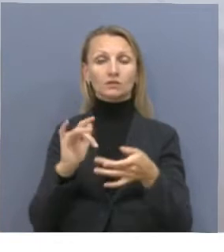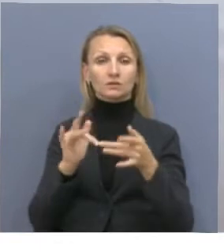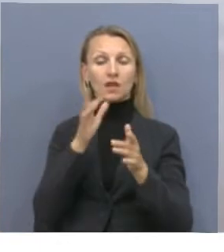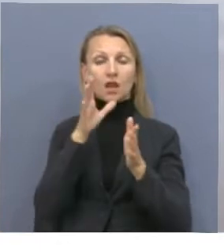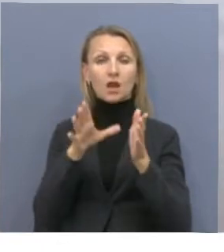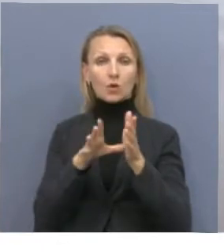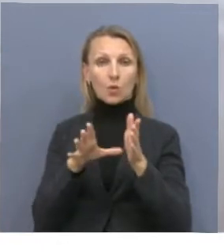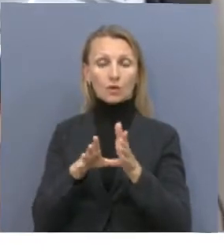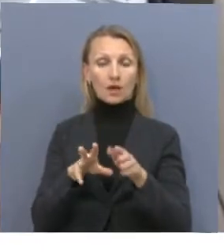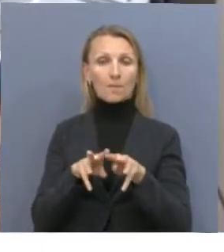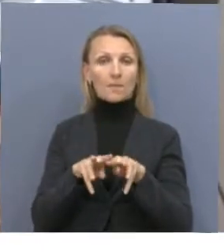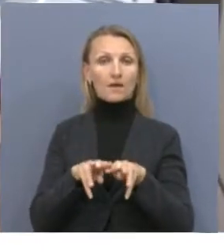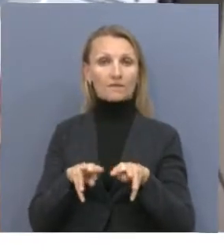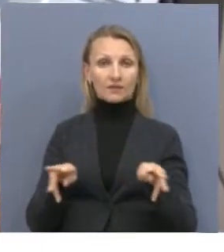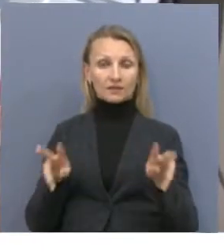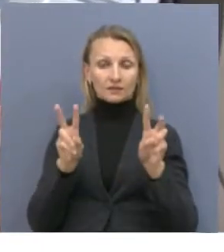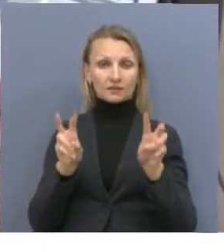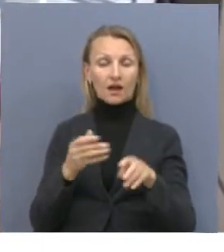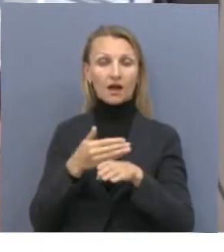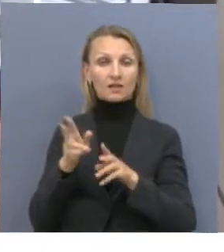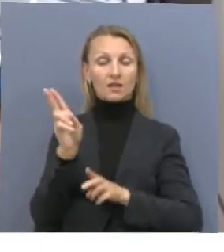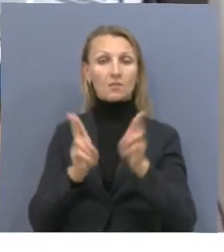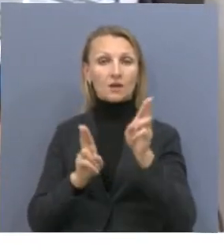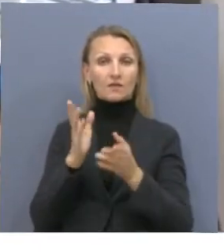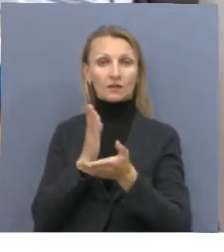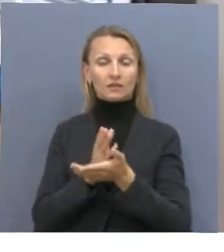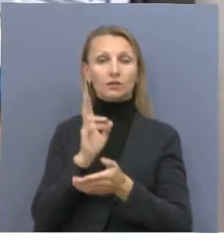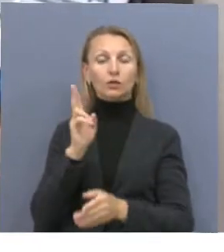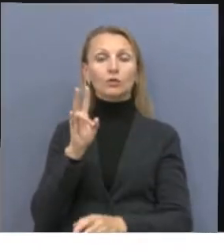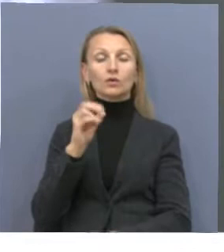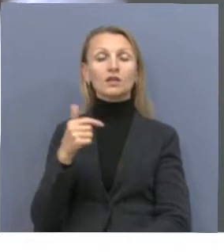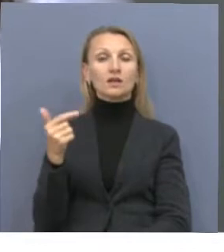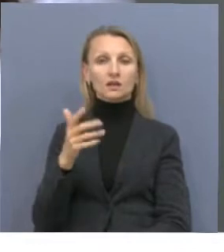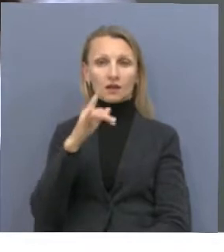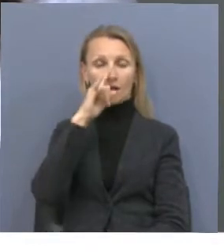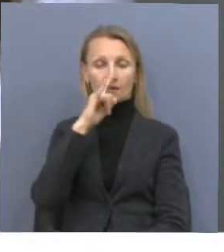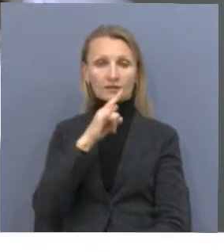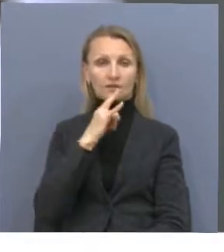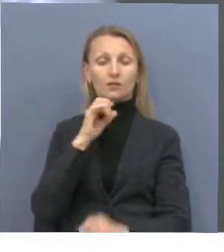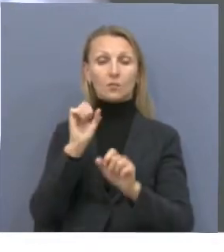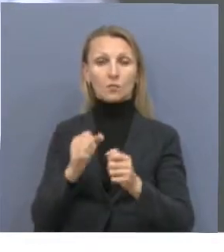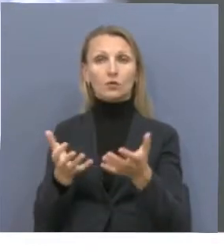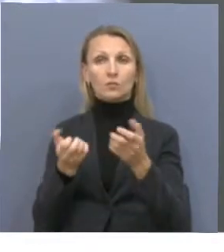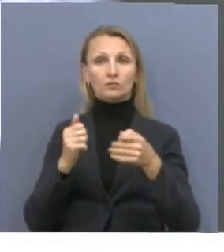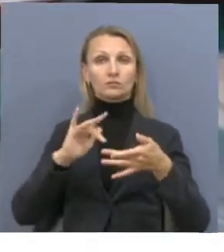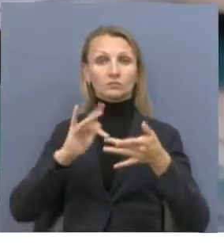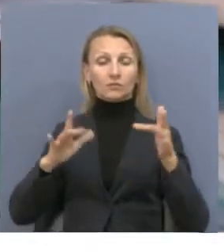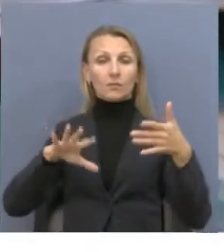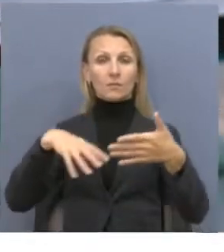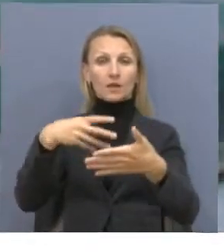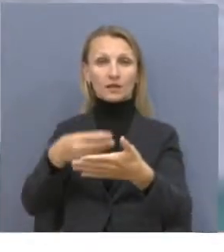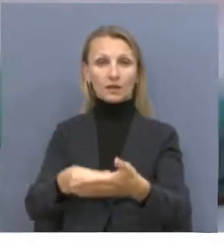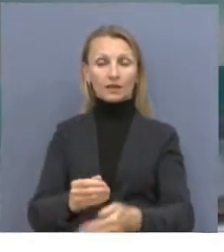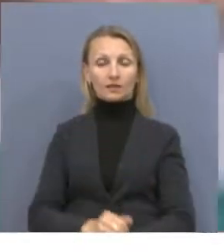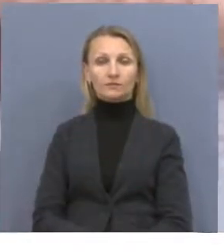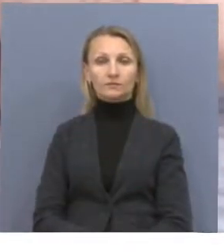электронного правительства. Отдельные правила есть и для нерезидентов Казахстана. Им будет предложено получить дистанционные услуги платно. Анна